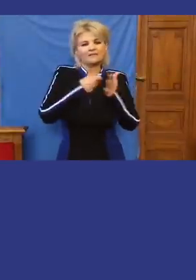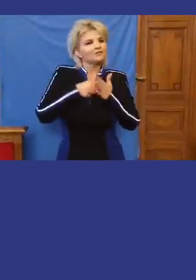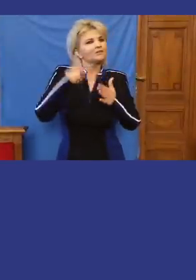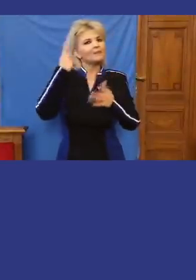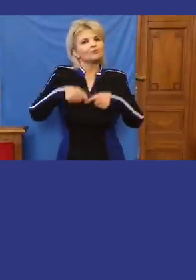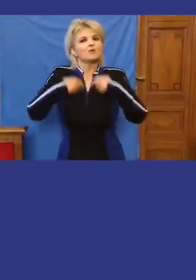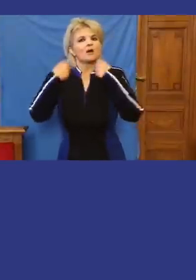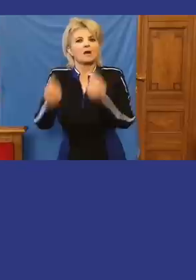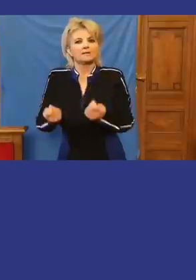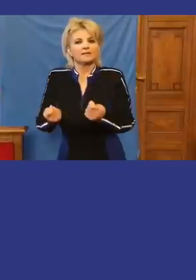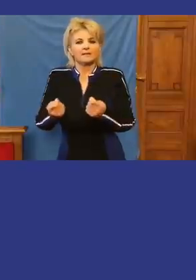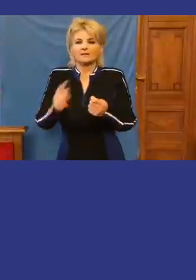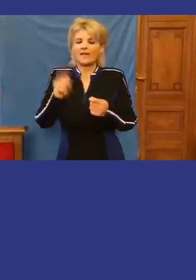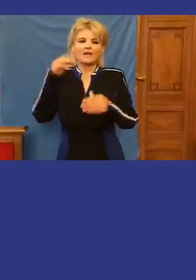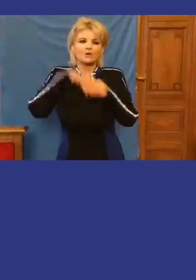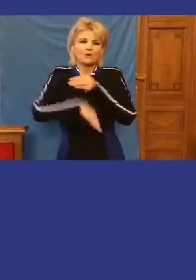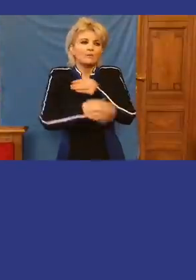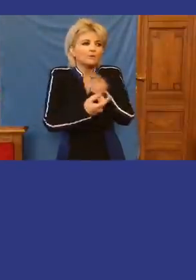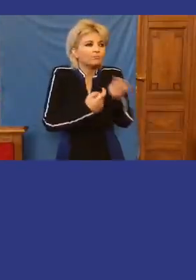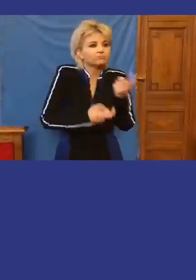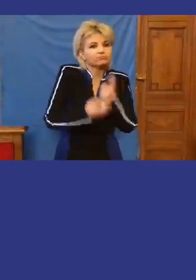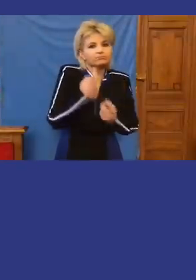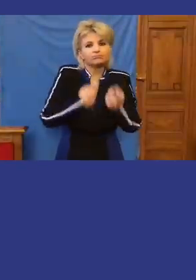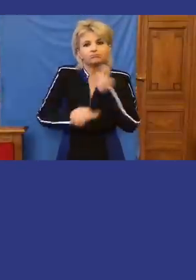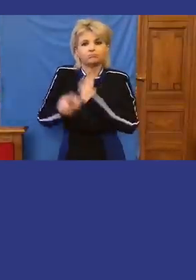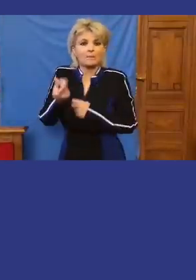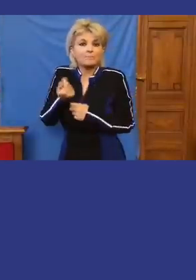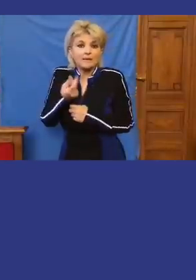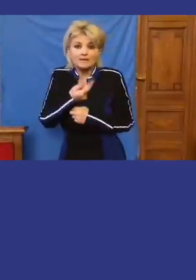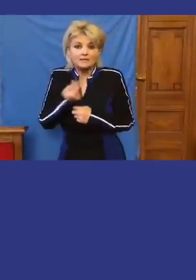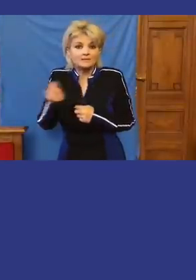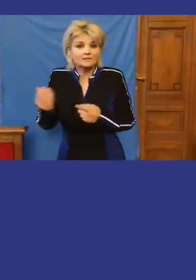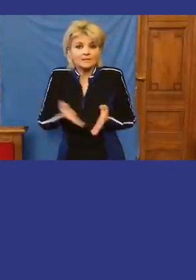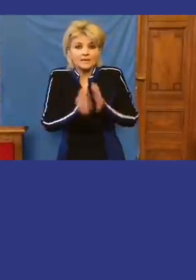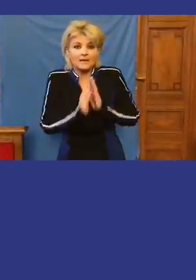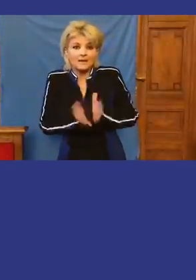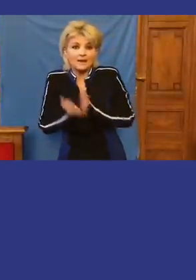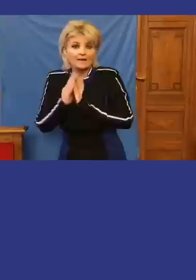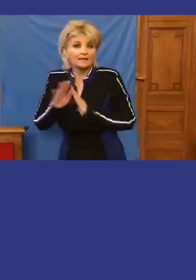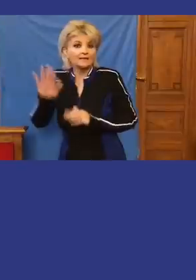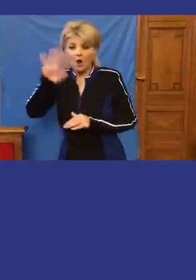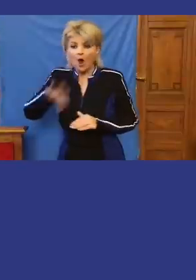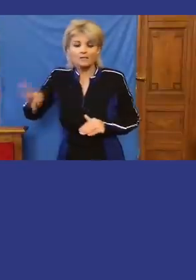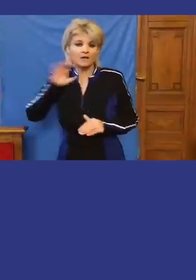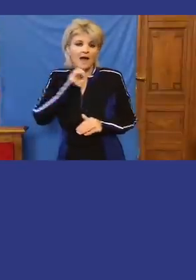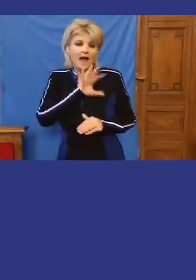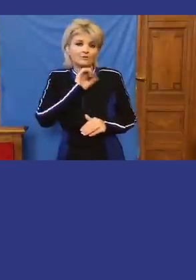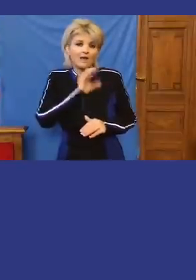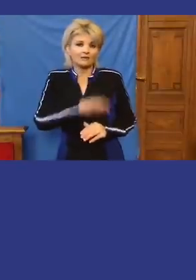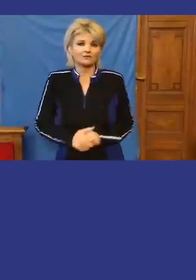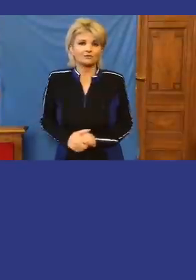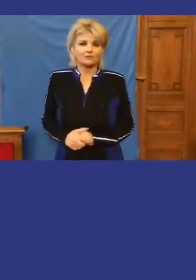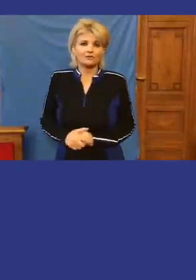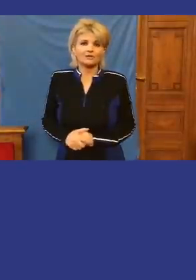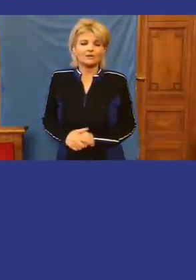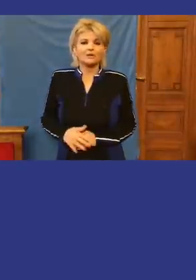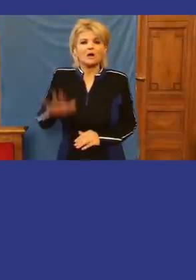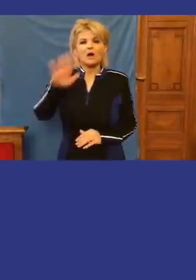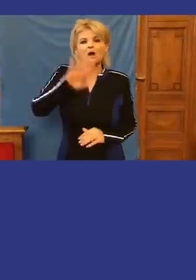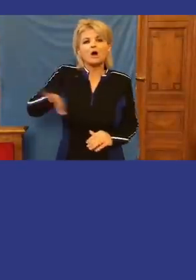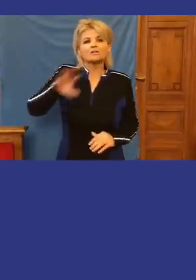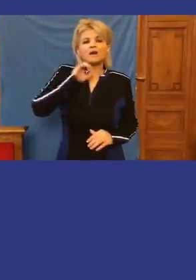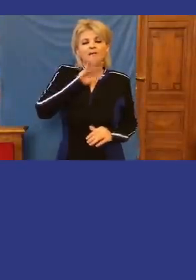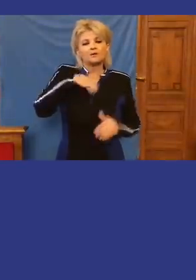tudnak adni, anélkül, hogy ne külföldről kunyeráljanak pénzt, az mekkora hazaárulás. Mekkora hazaárulás